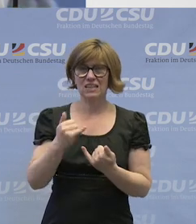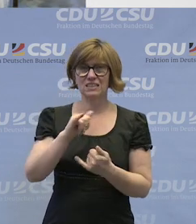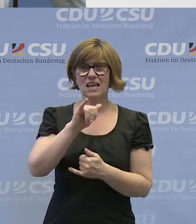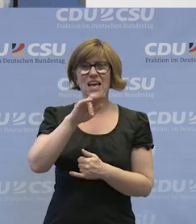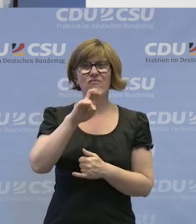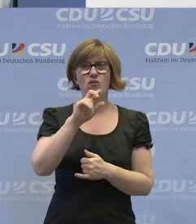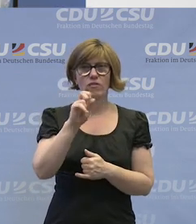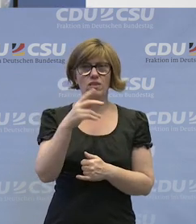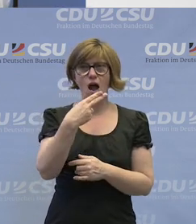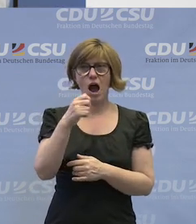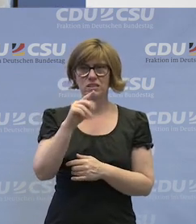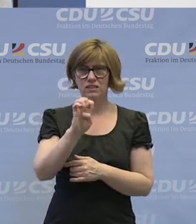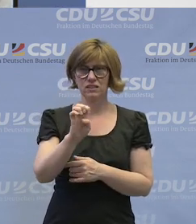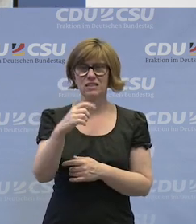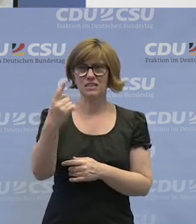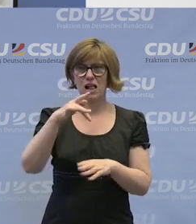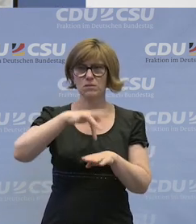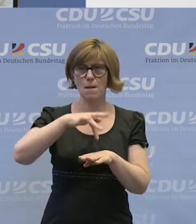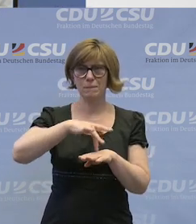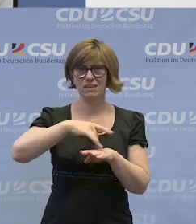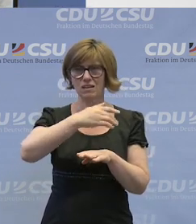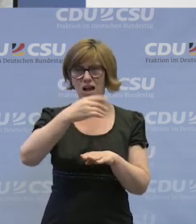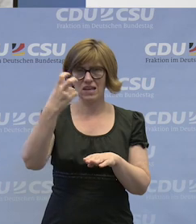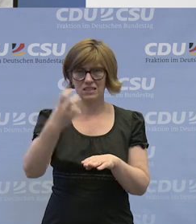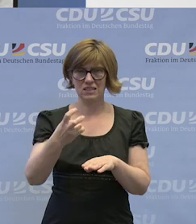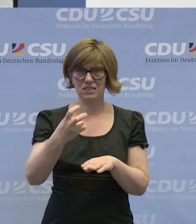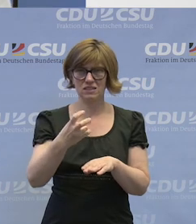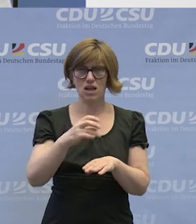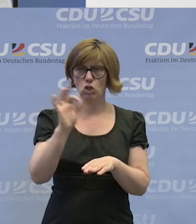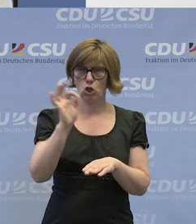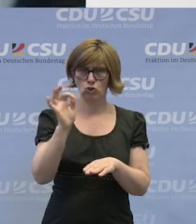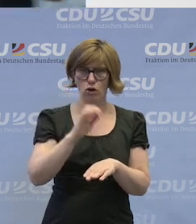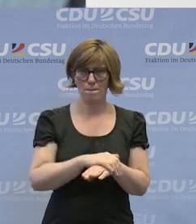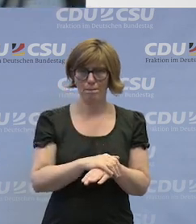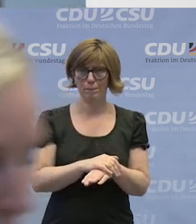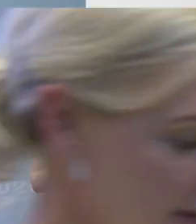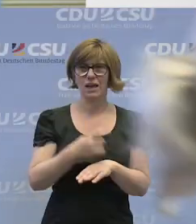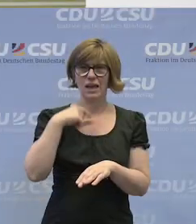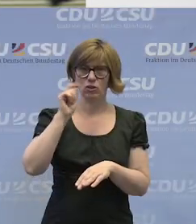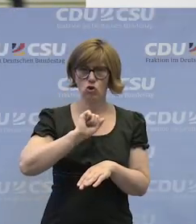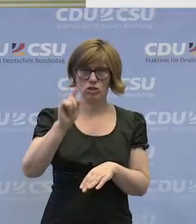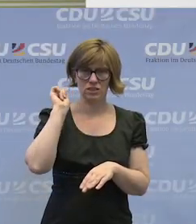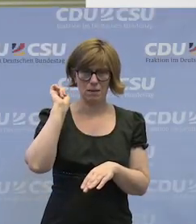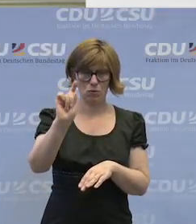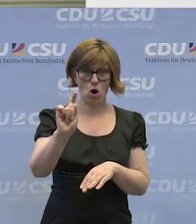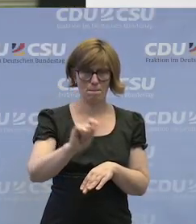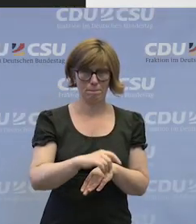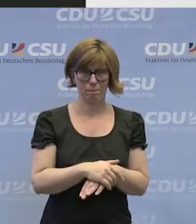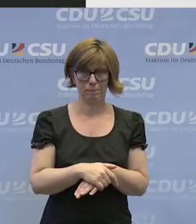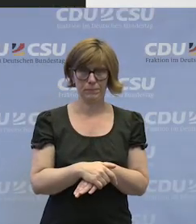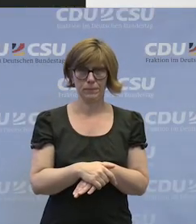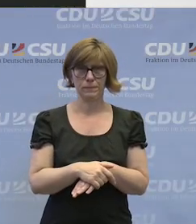Hasse begrüßen, die sich jetzt aber in die Mitte der Reihe gesetzt hat. Das macht aber gar nichts. Ich komme trotzdem zu ihr.